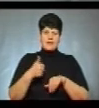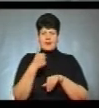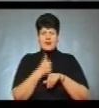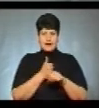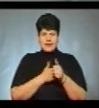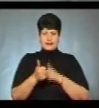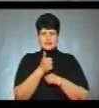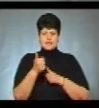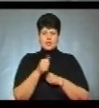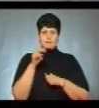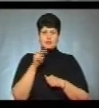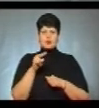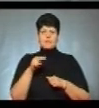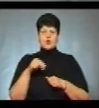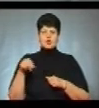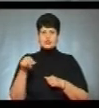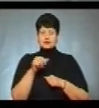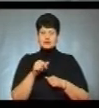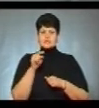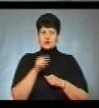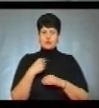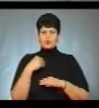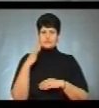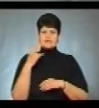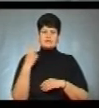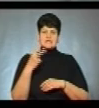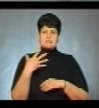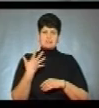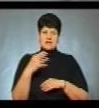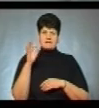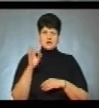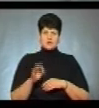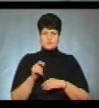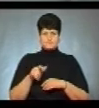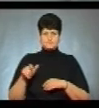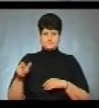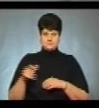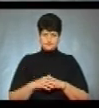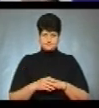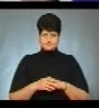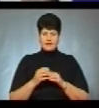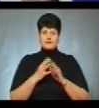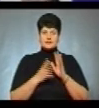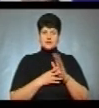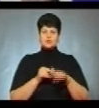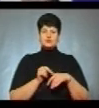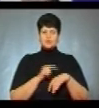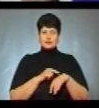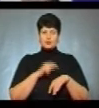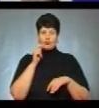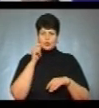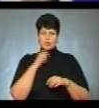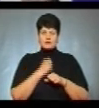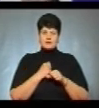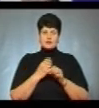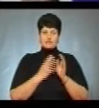округах області Петро Порошенко. За нього проголосували понад 25% виборців. На 19-ту годину в Україні опрацьовано